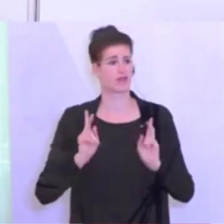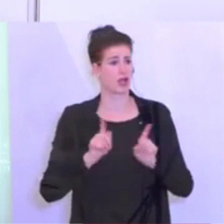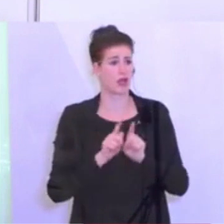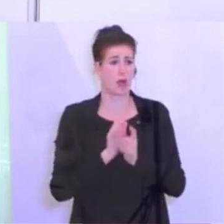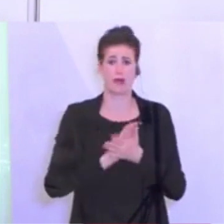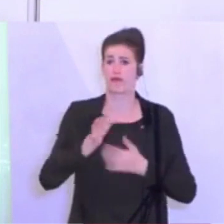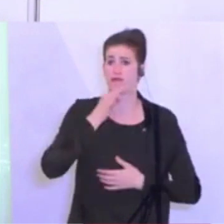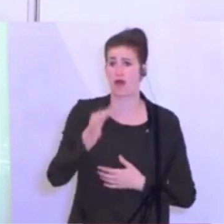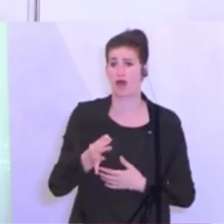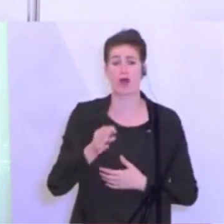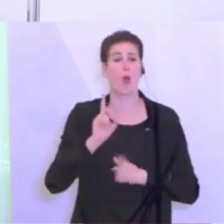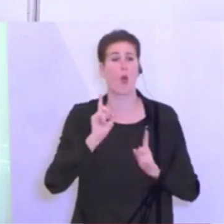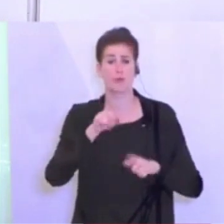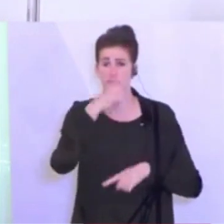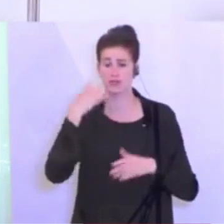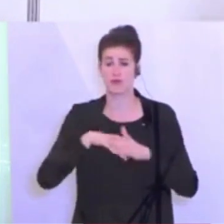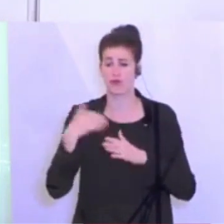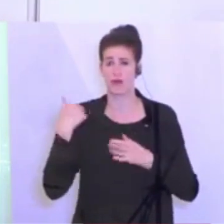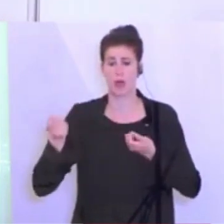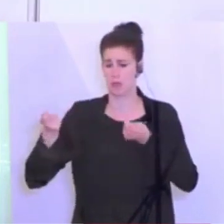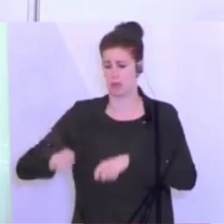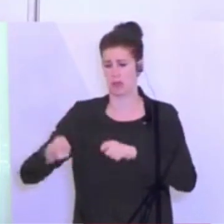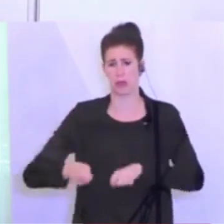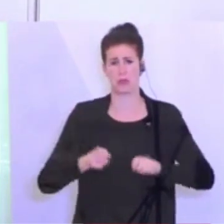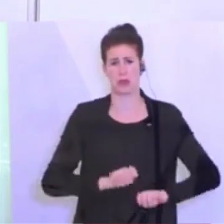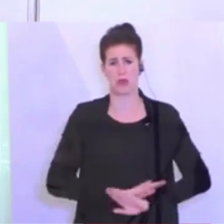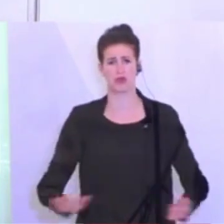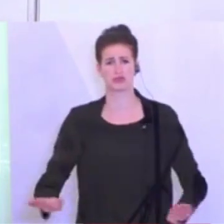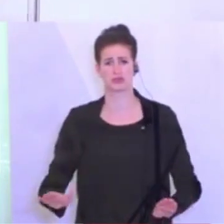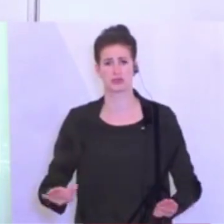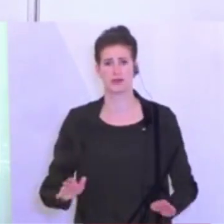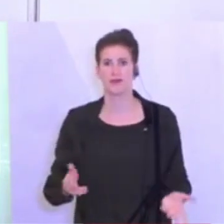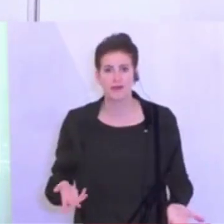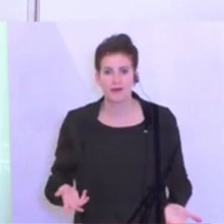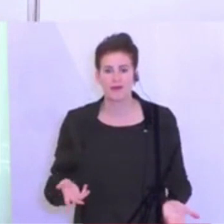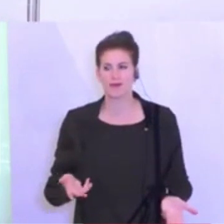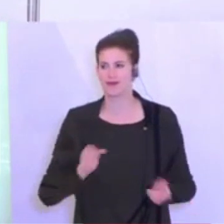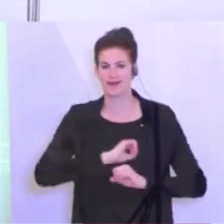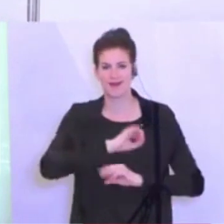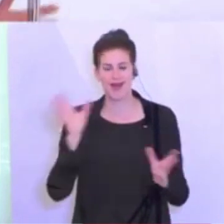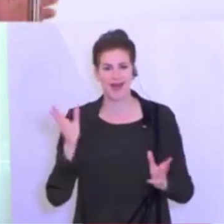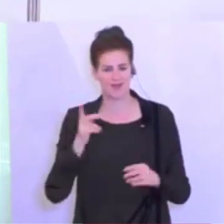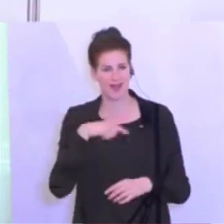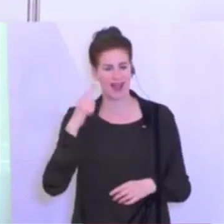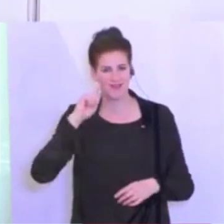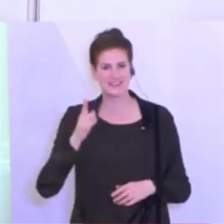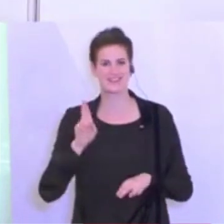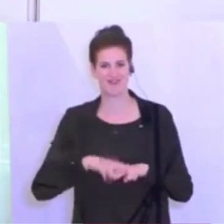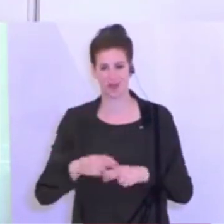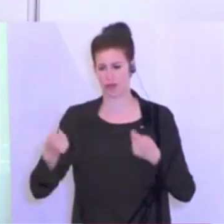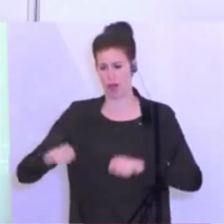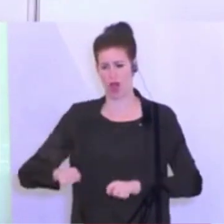richtig war. In Wahrheit ist es so, eine Woche hätte man gar nicht mehr warten sollen, weil dann wären wir angeglasht bei den intensivmedizinischen Kapazitäten.